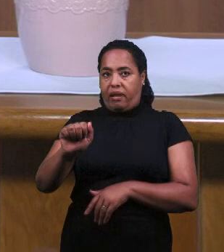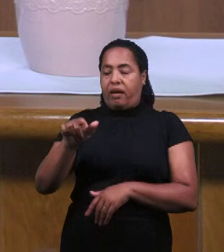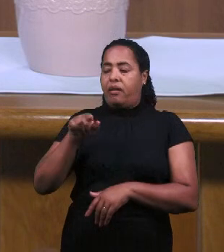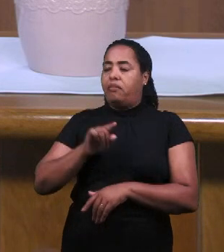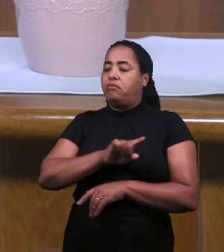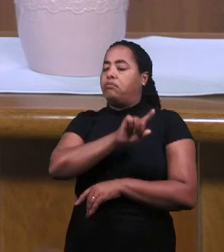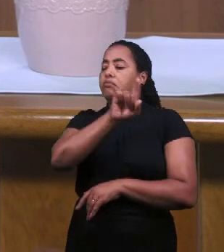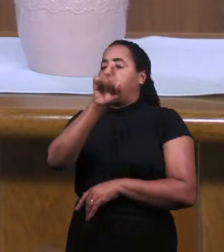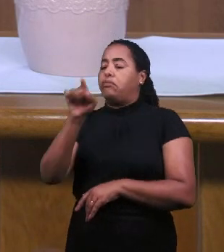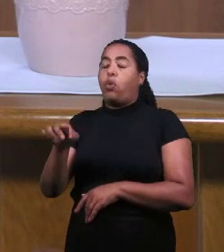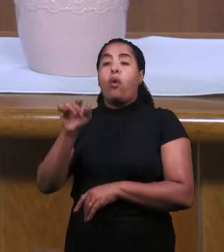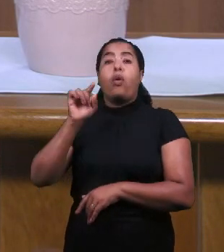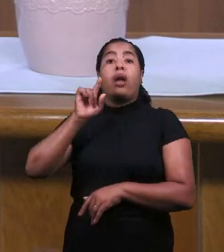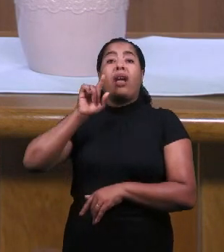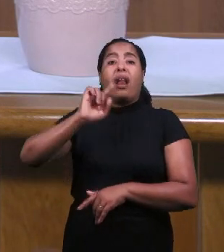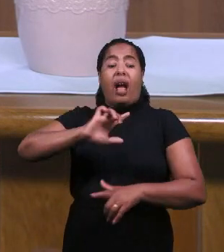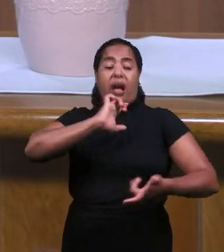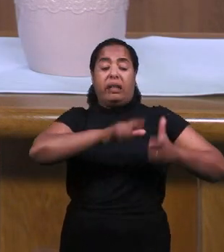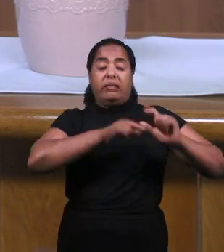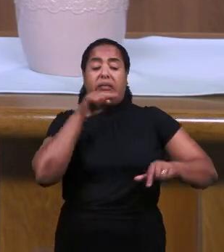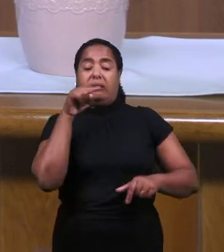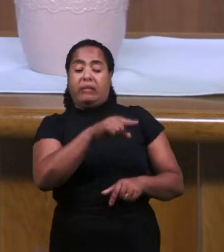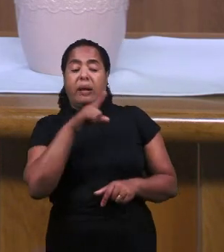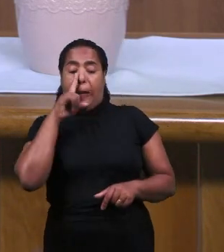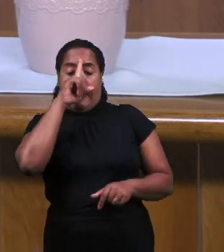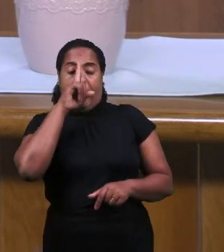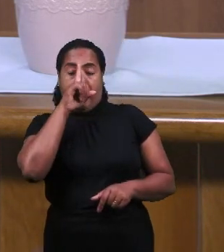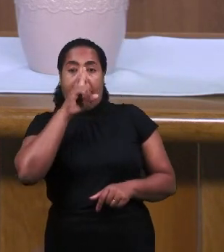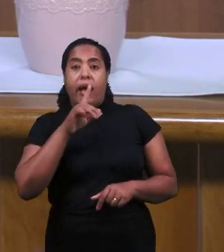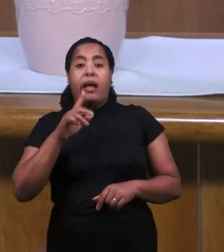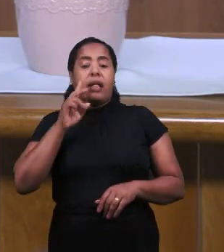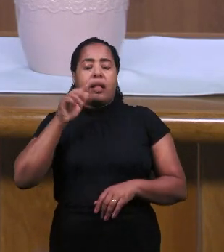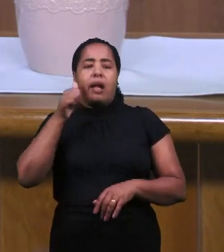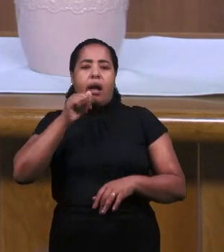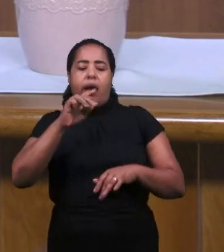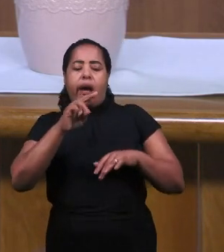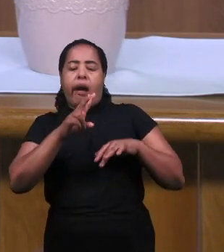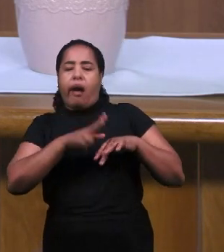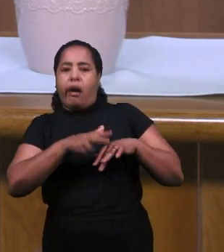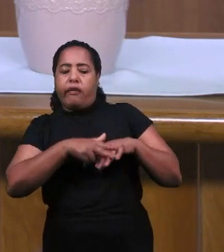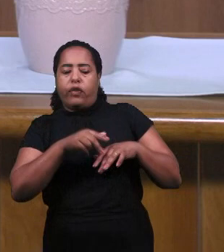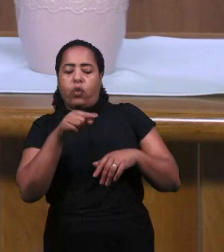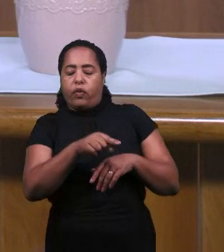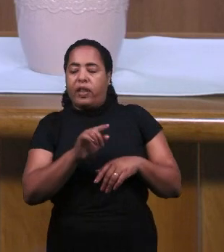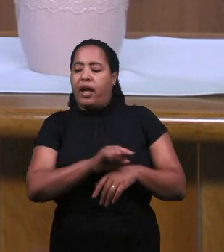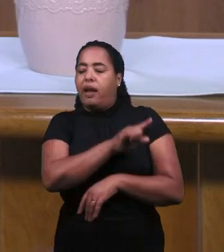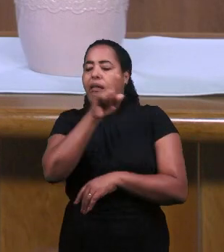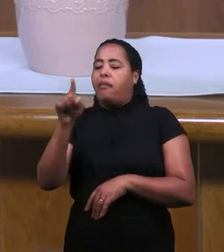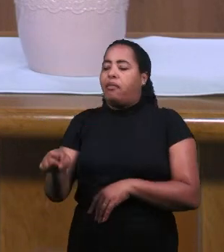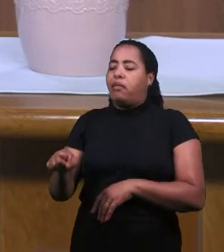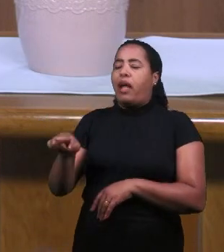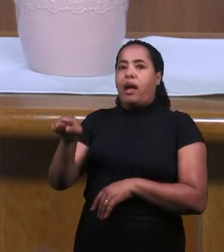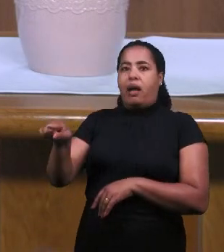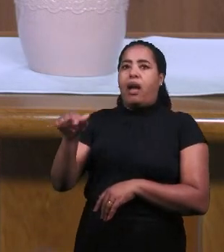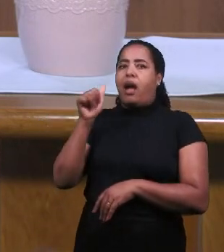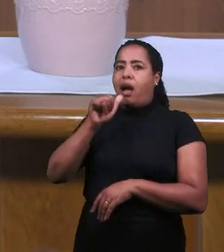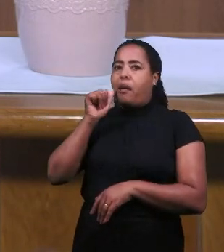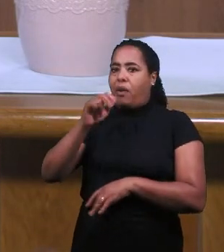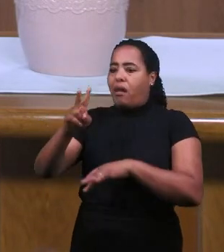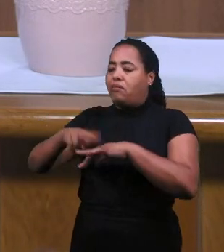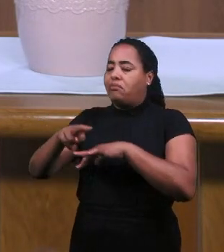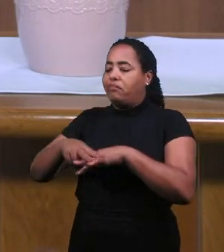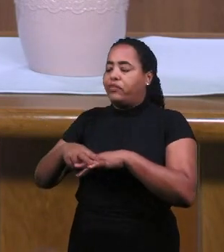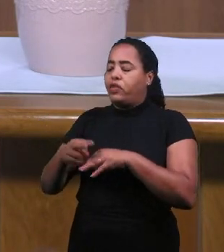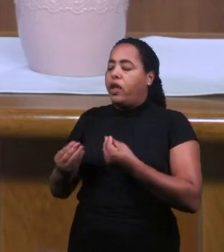Сидонскую Потому что в Израиле Ему было опасно И то, что вдову в Израиле Не